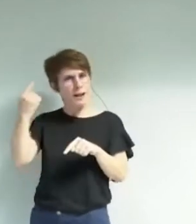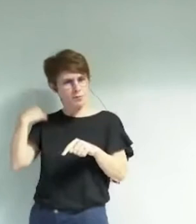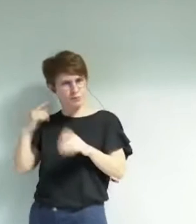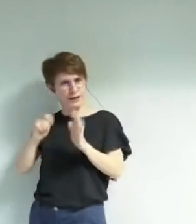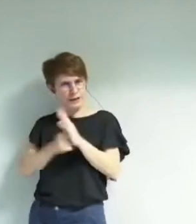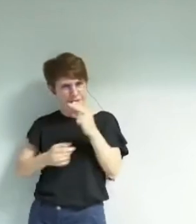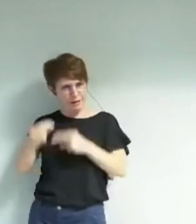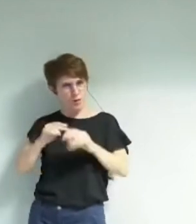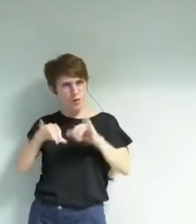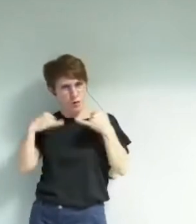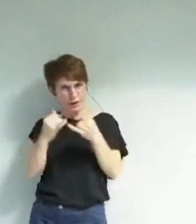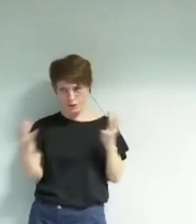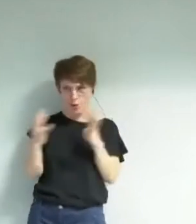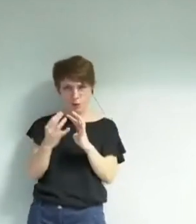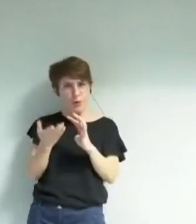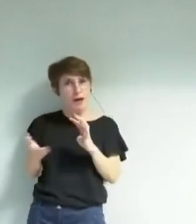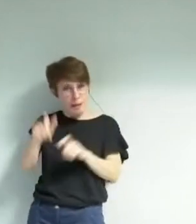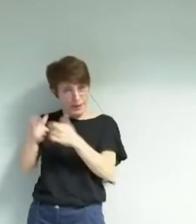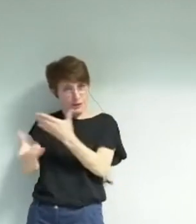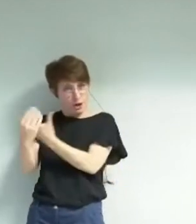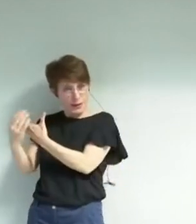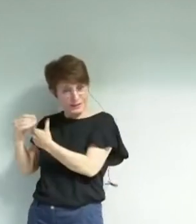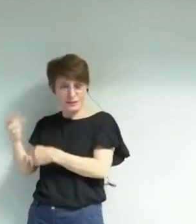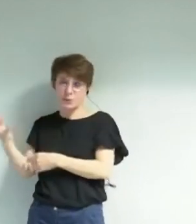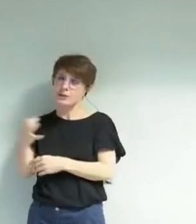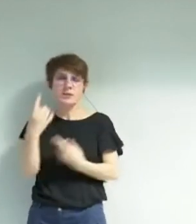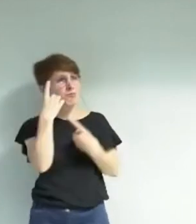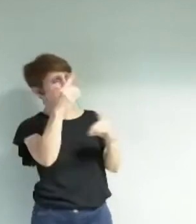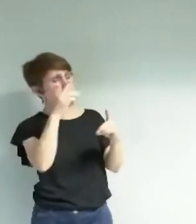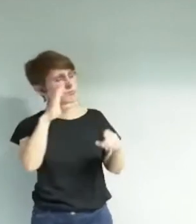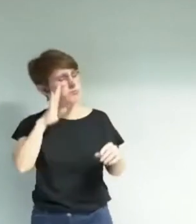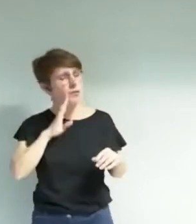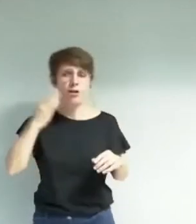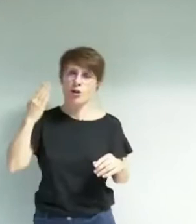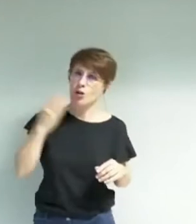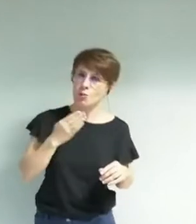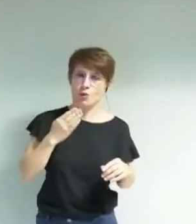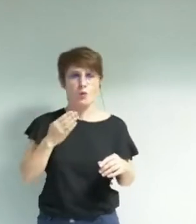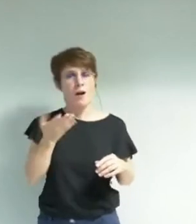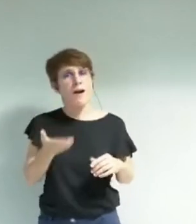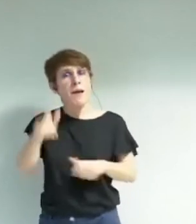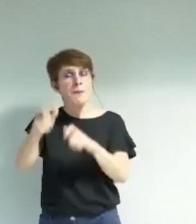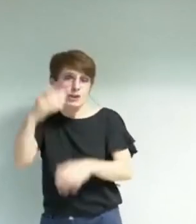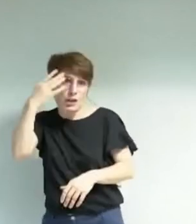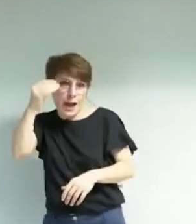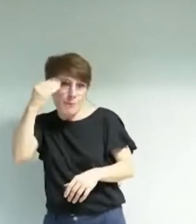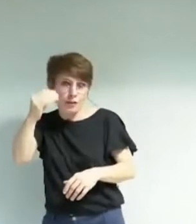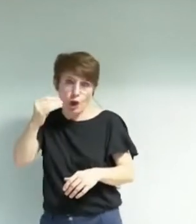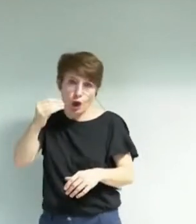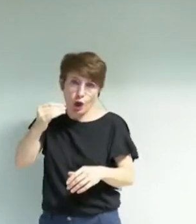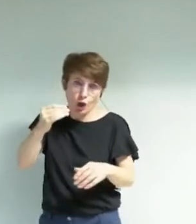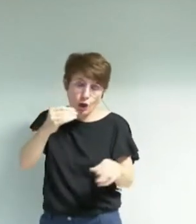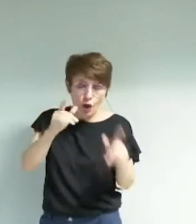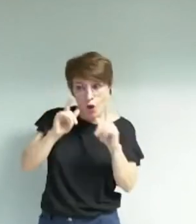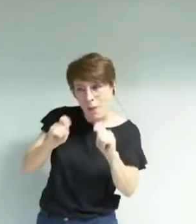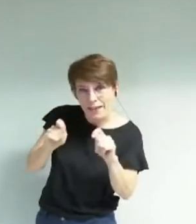de la demande formulée par plusieurs participants pour une meilleure, par exemple, une meilleure prise en compte des amateurs. En effet, il y a